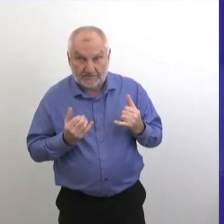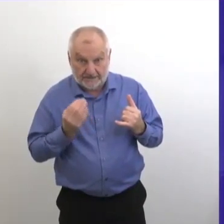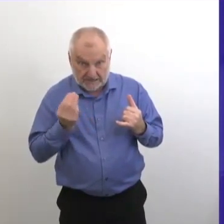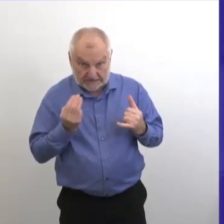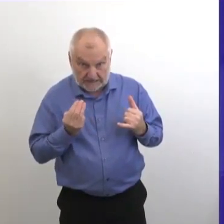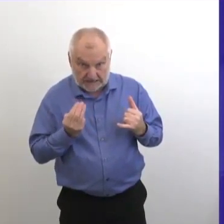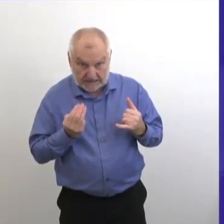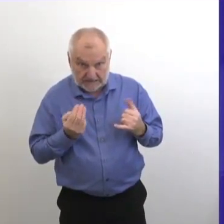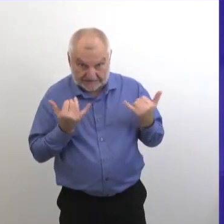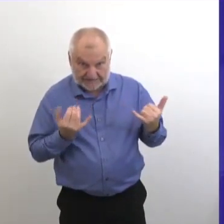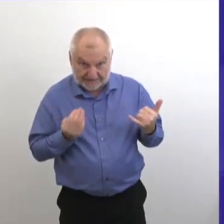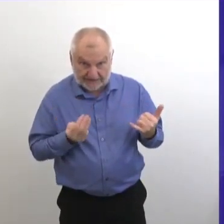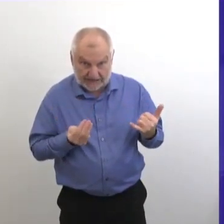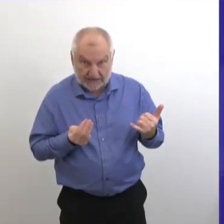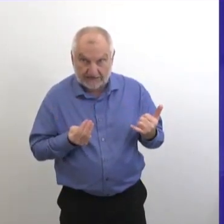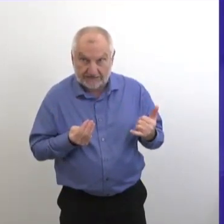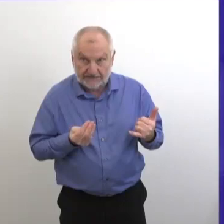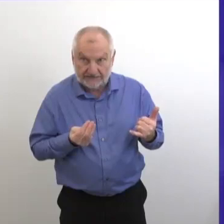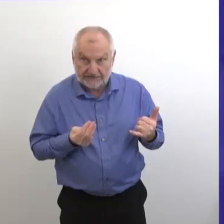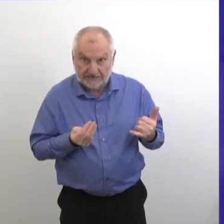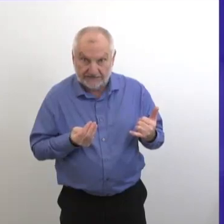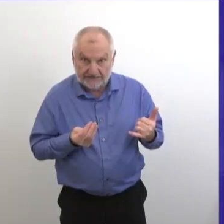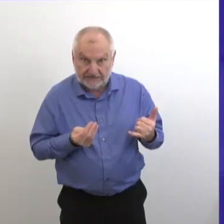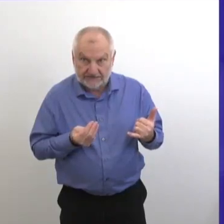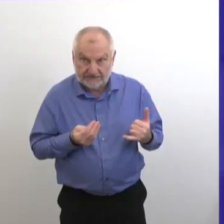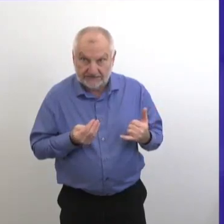Selon vous, quelle est la probabilité